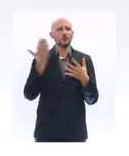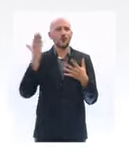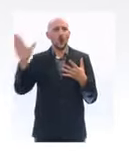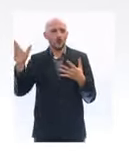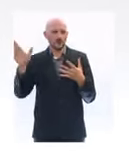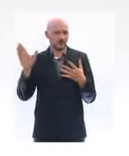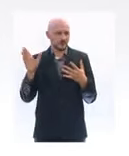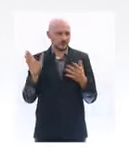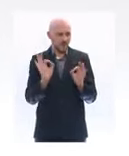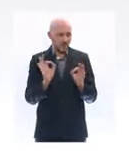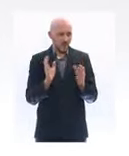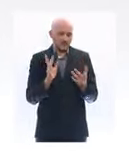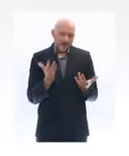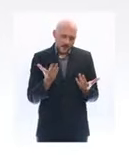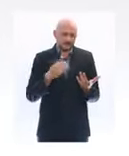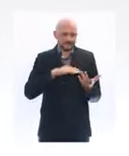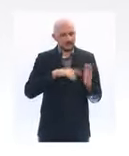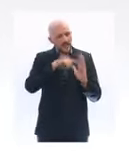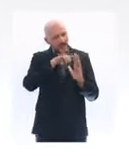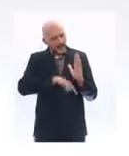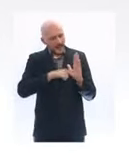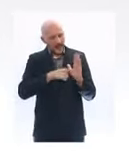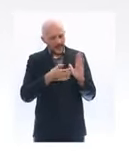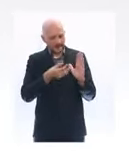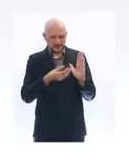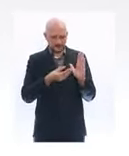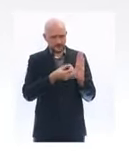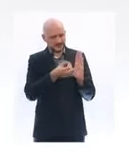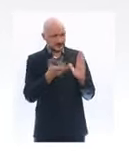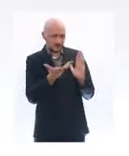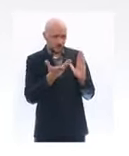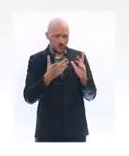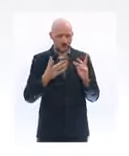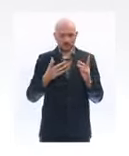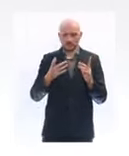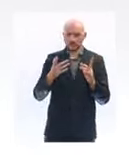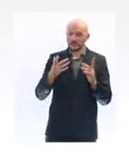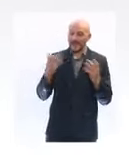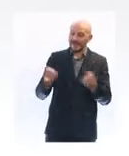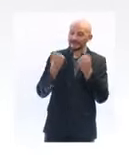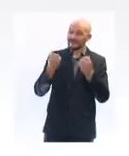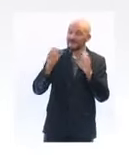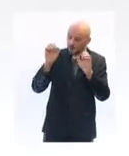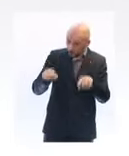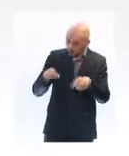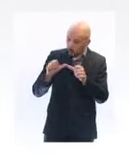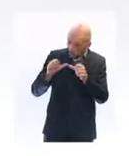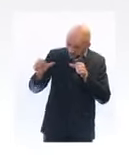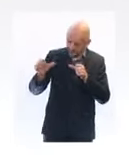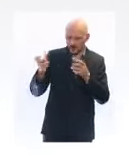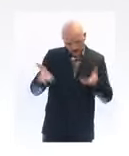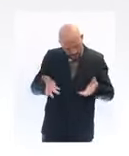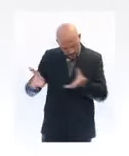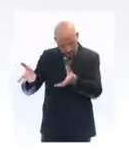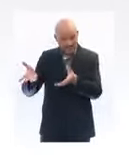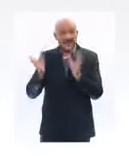à savoir toutes les activités qui peuvent être faites à distance doivent être télétravaillées. Ce n'est pas au